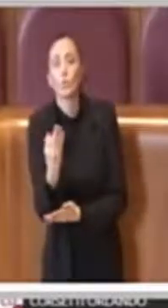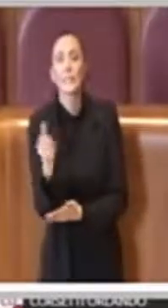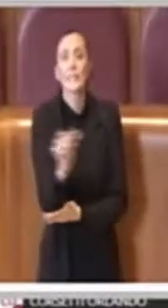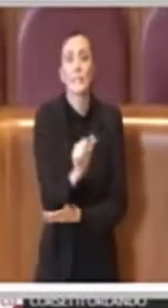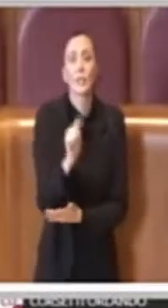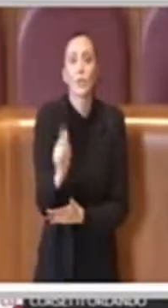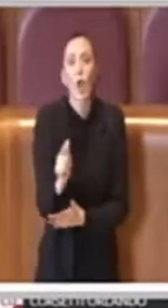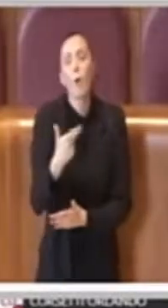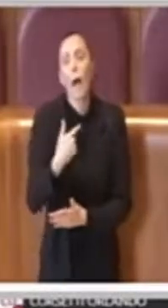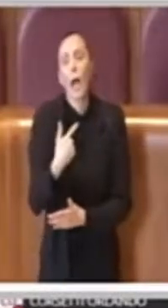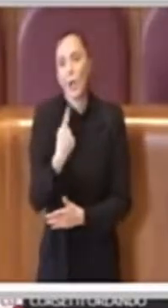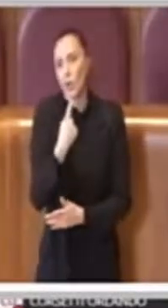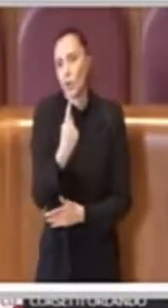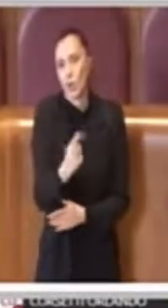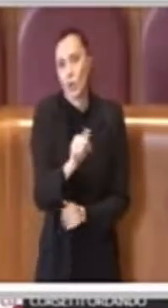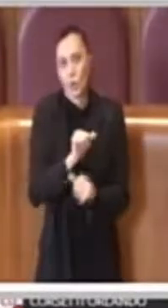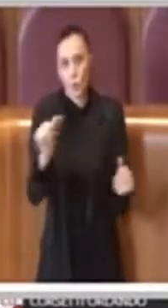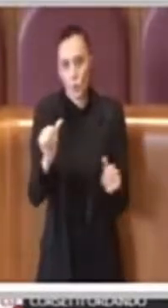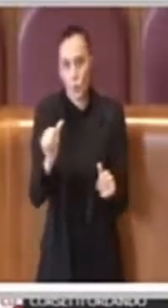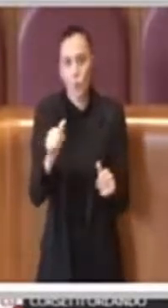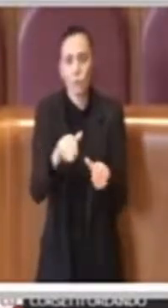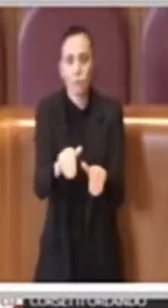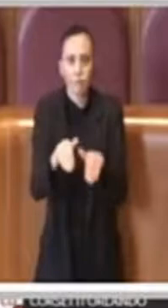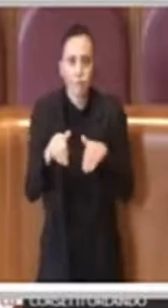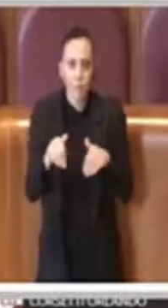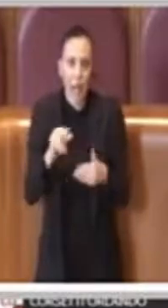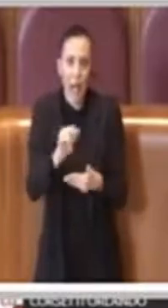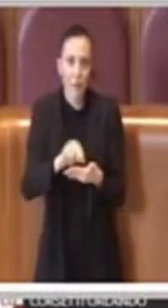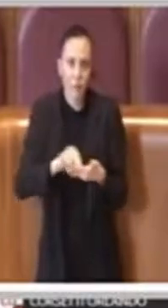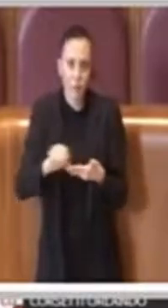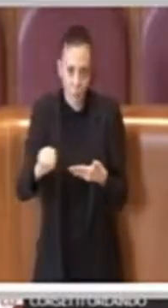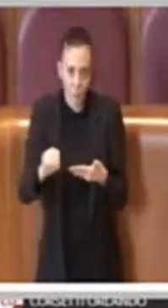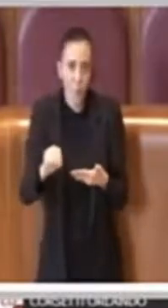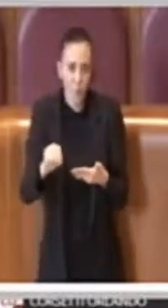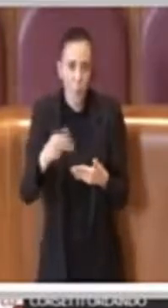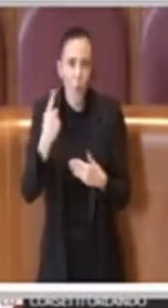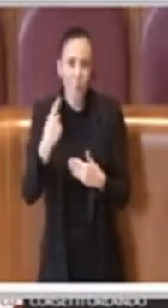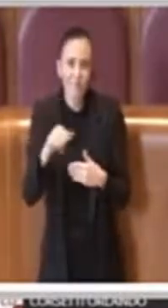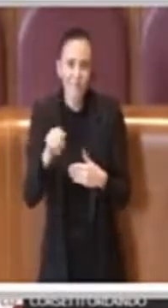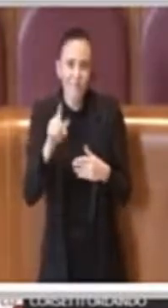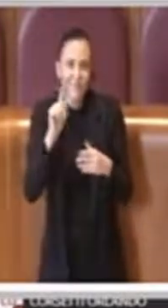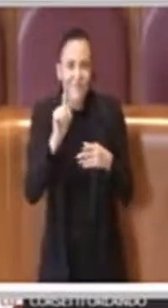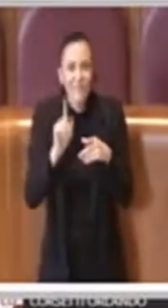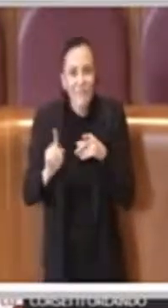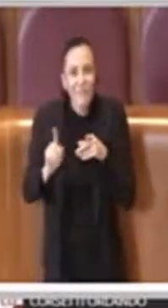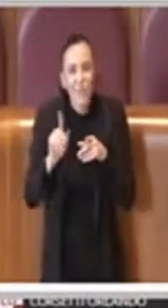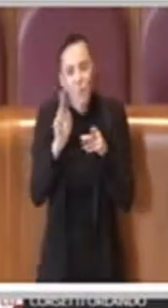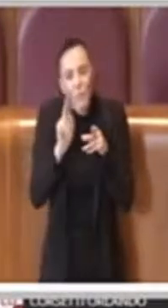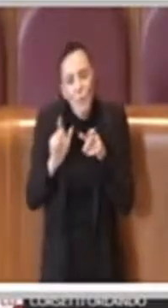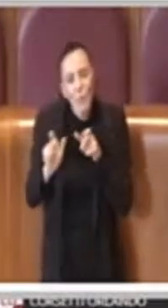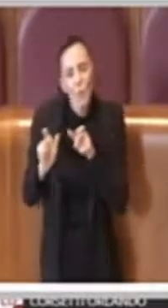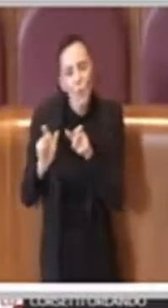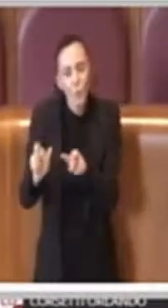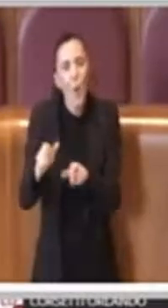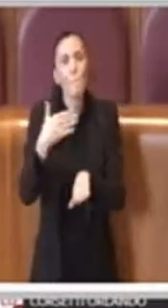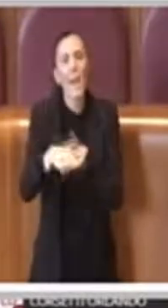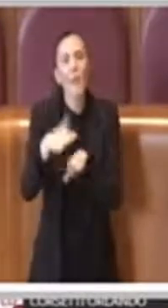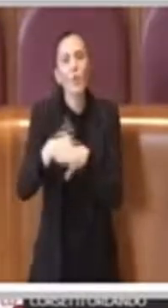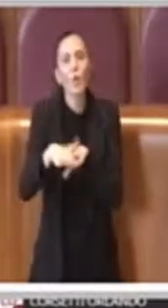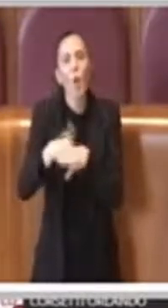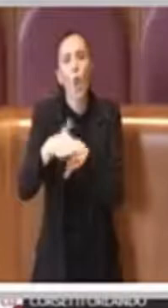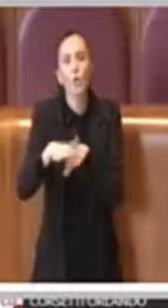vostra attenzione su profili di metodologia.